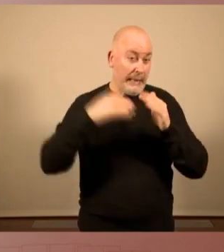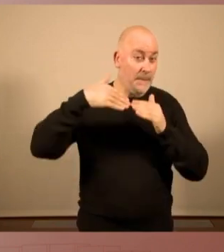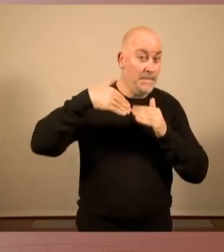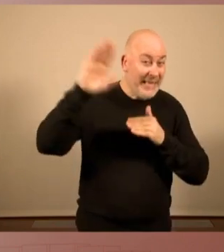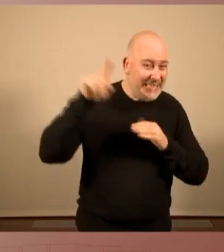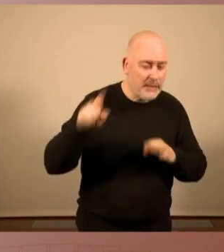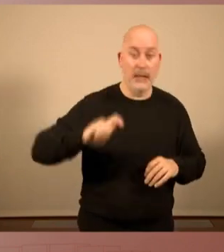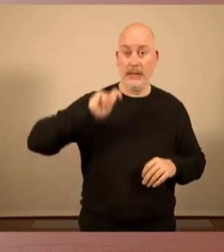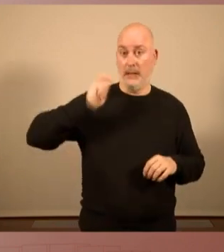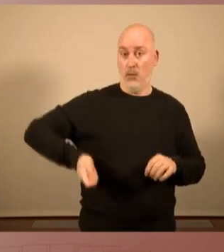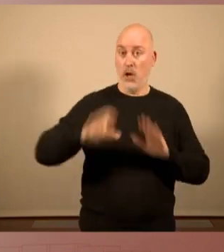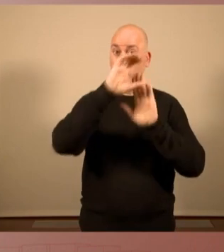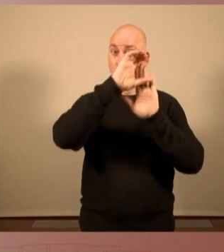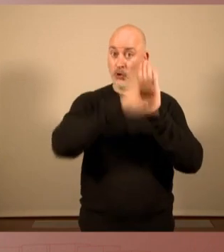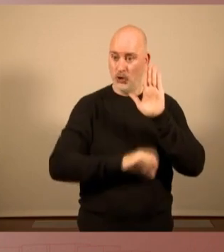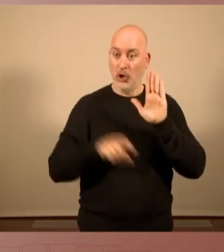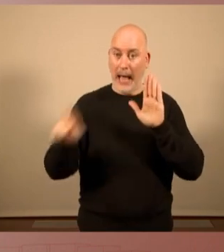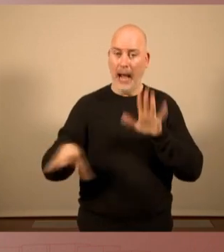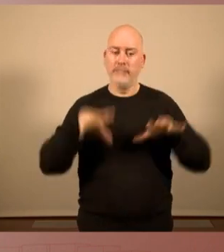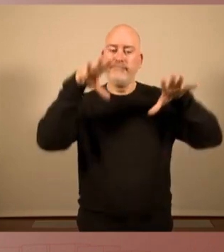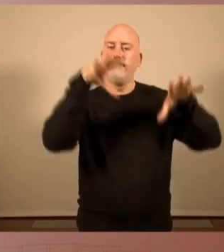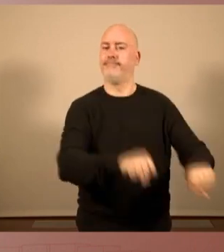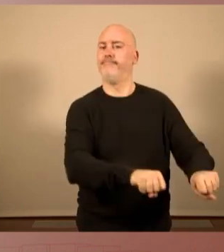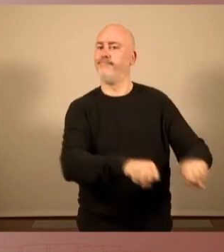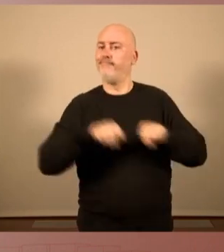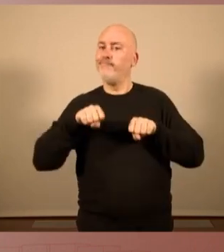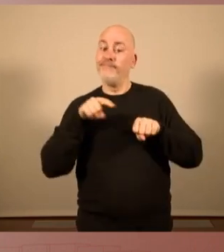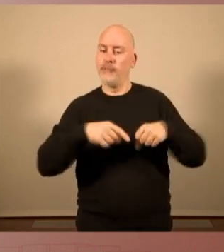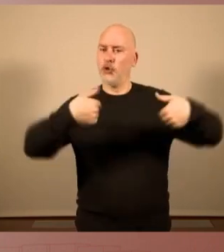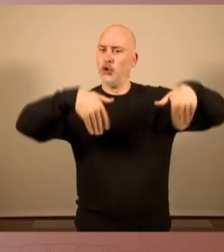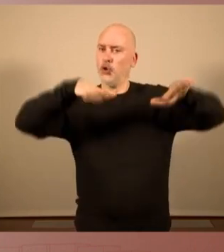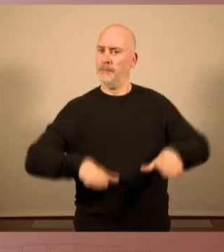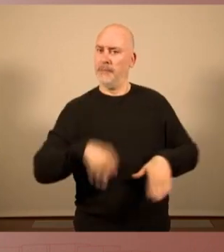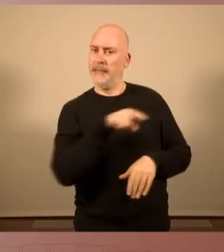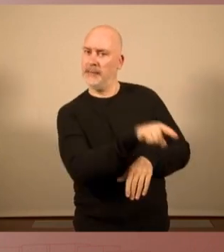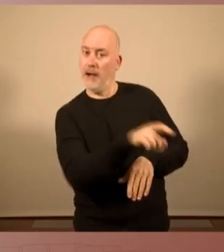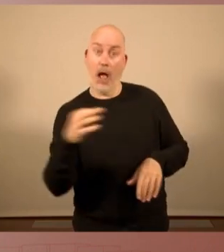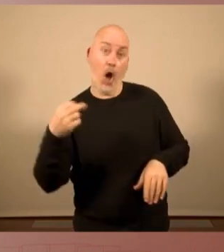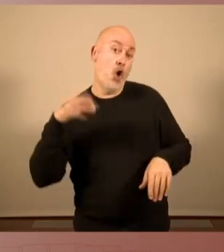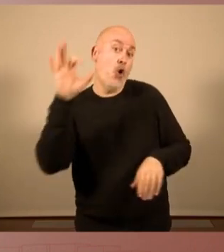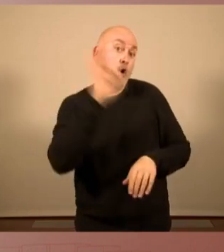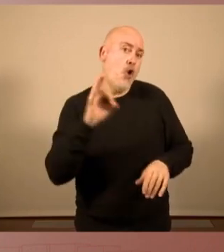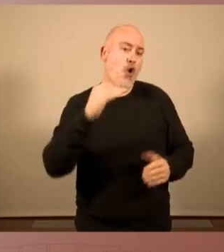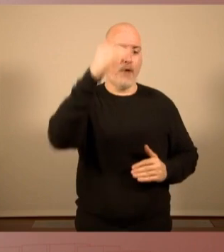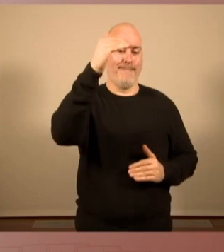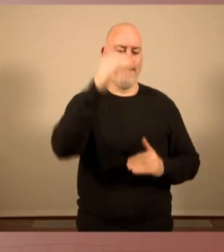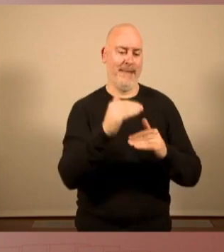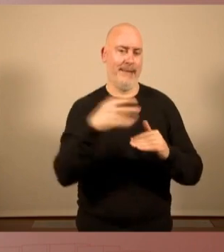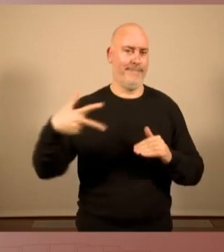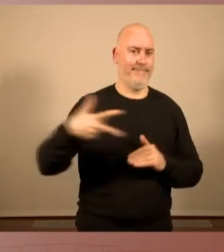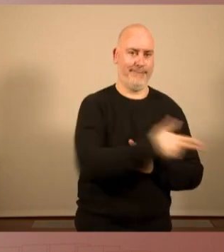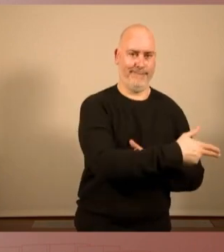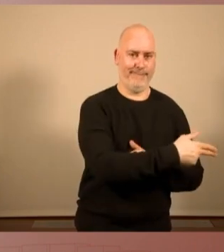Tribunal Constitucional ens té embargades, ens té sospeses o retallades en la seva totalitat o en la seva